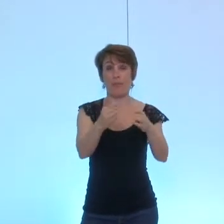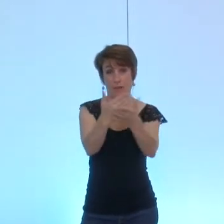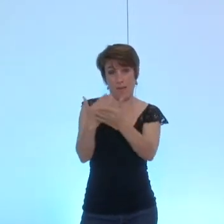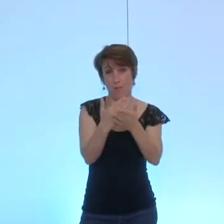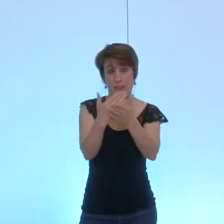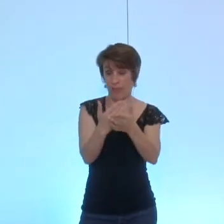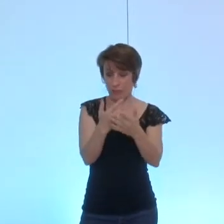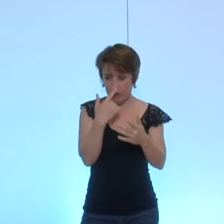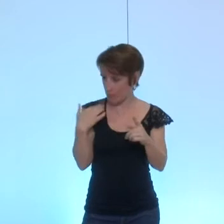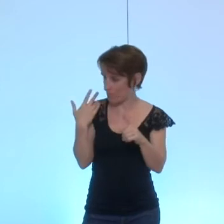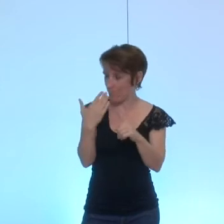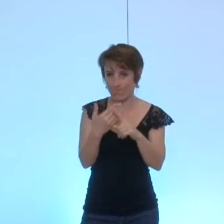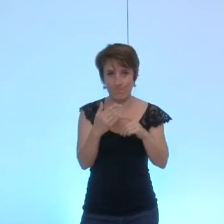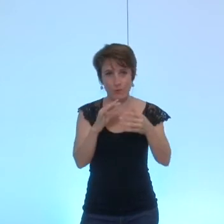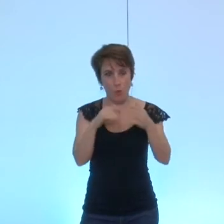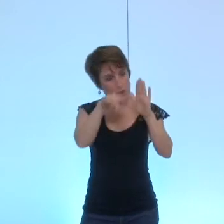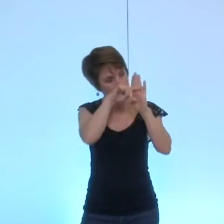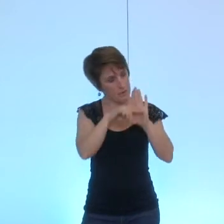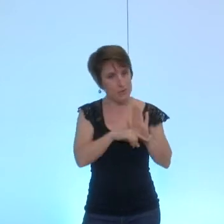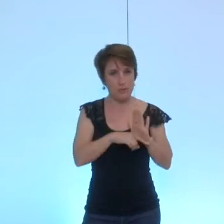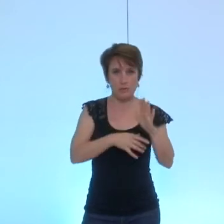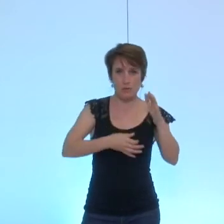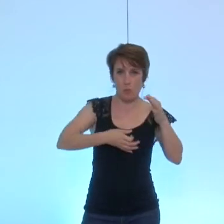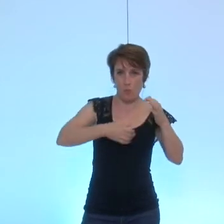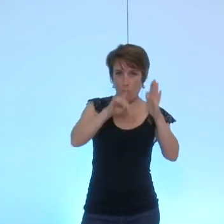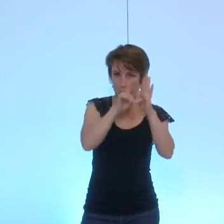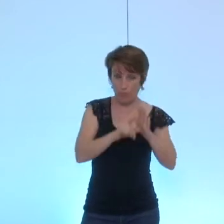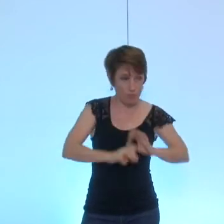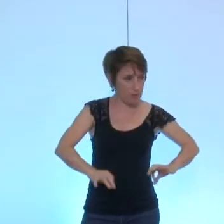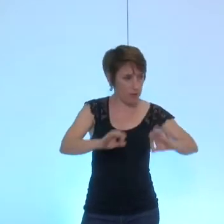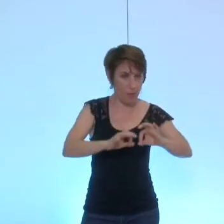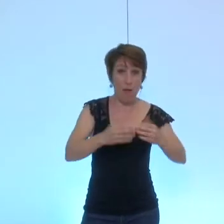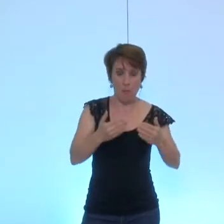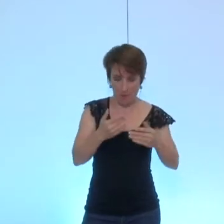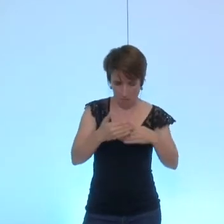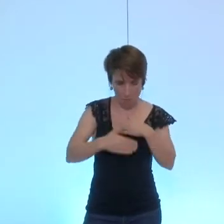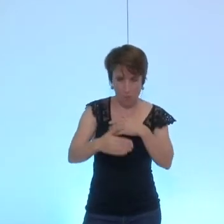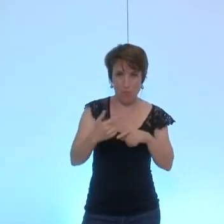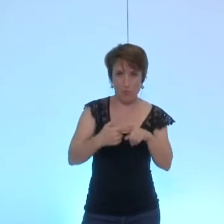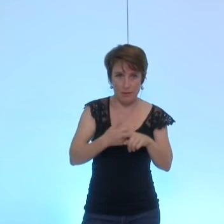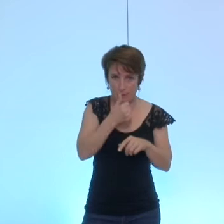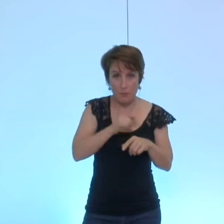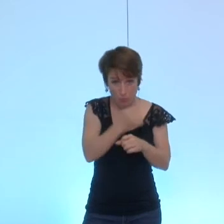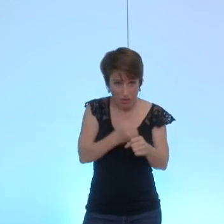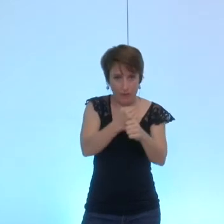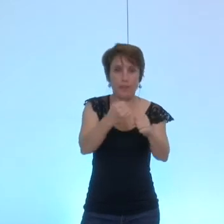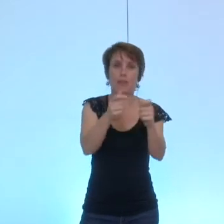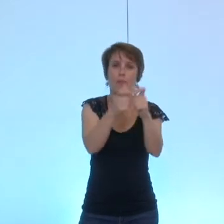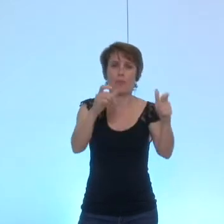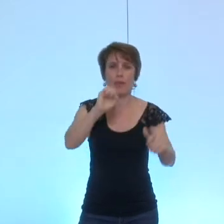entraîner la création de SCI sont maintenant depuis la loi d'ailleurs